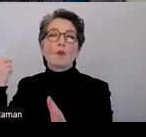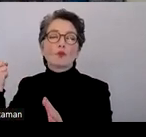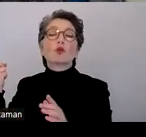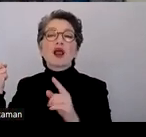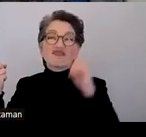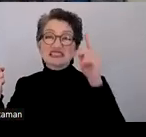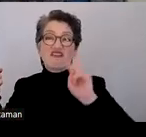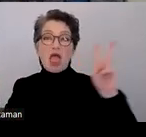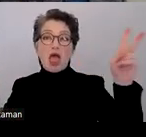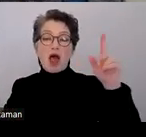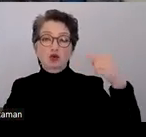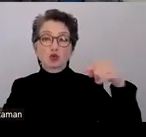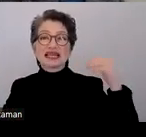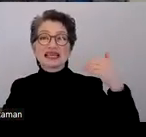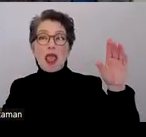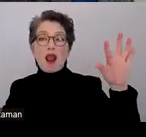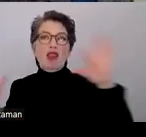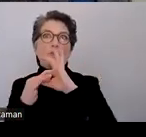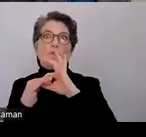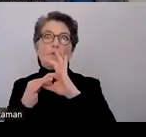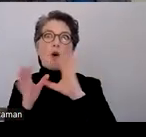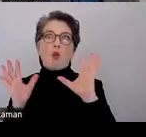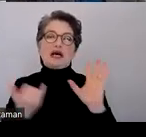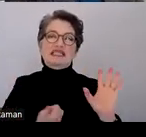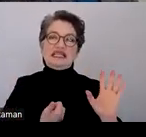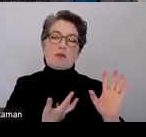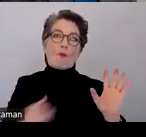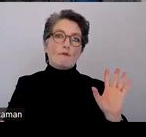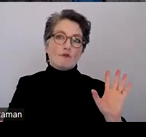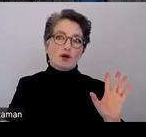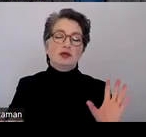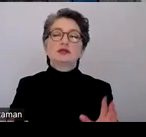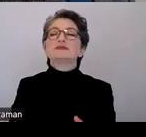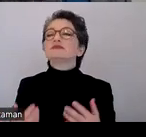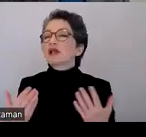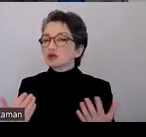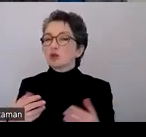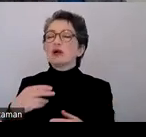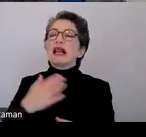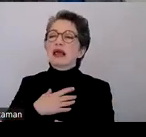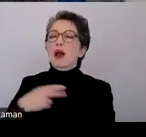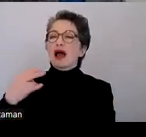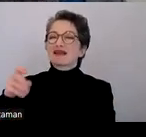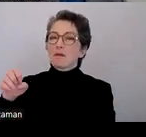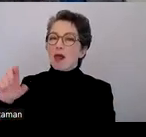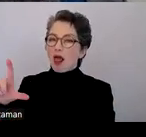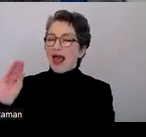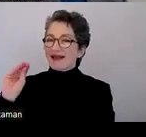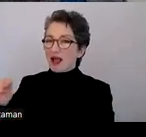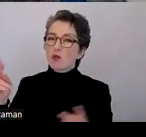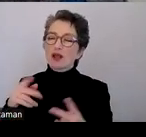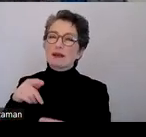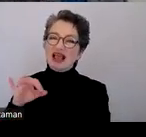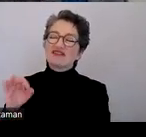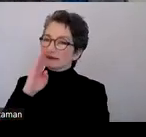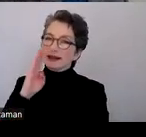machen möchte, dann entweder HTML-Eingaben oder dann eben das PDF direkt